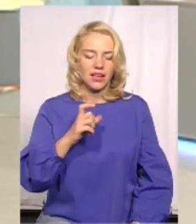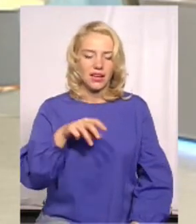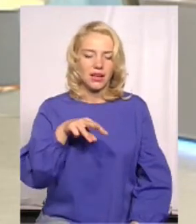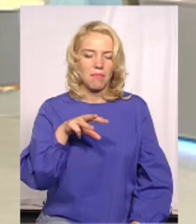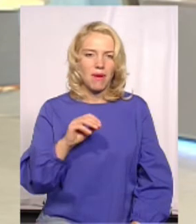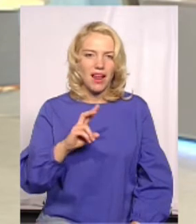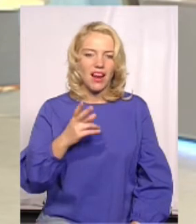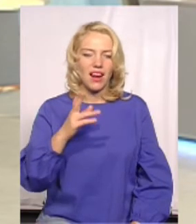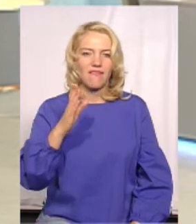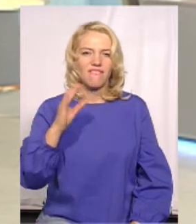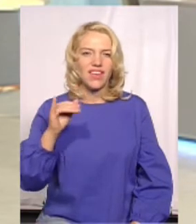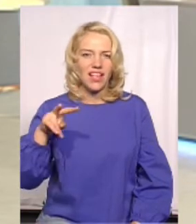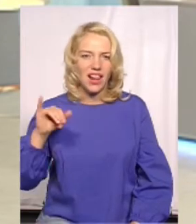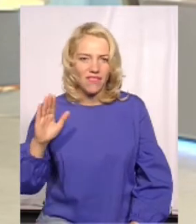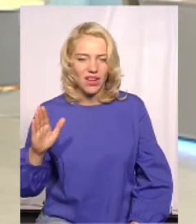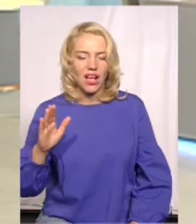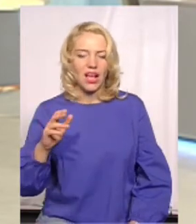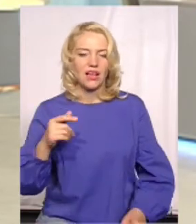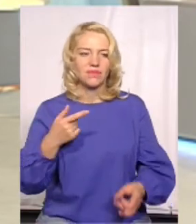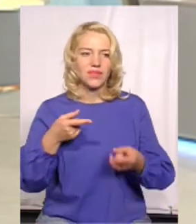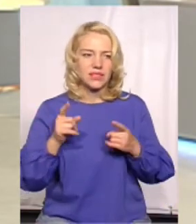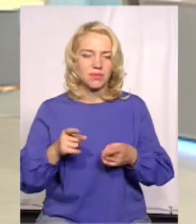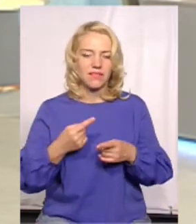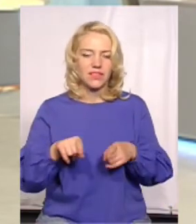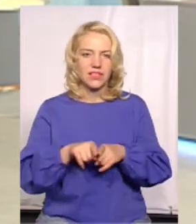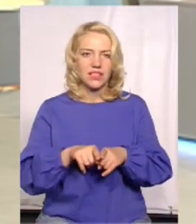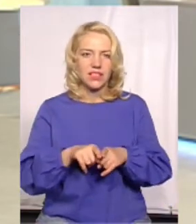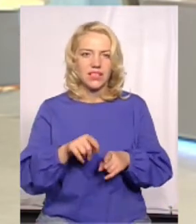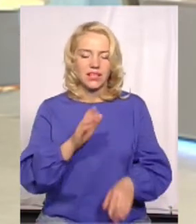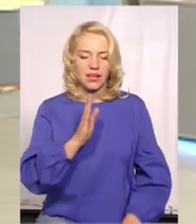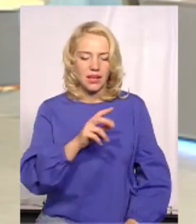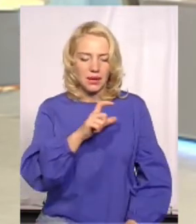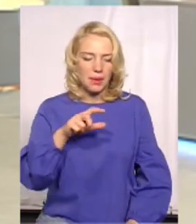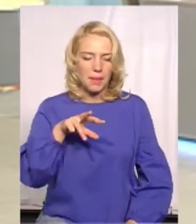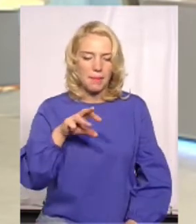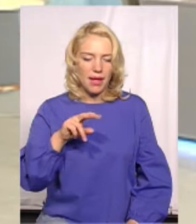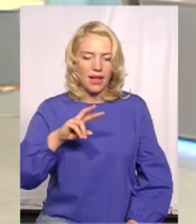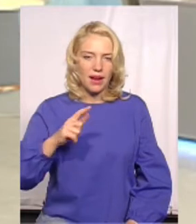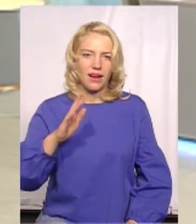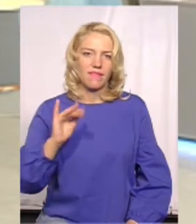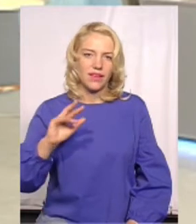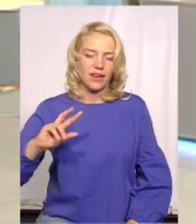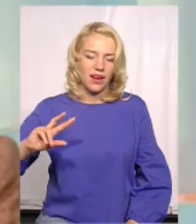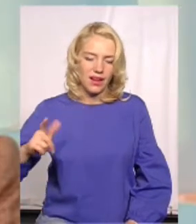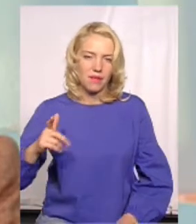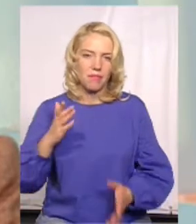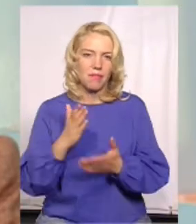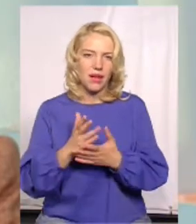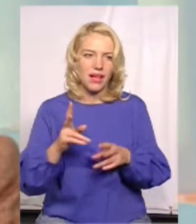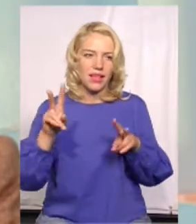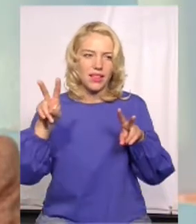Хмельмен, можливо, є? Ну, так, насправді, сама назва Хмельвіль, вона має теж дещо історичні